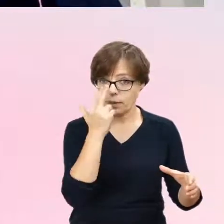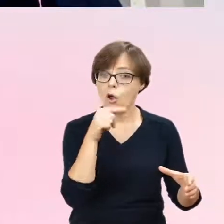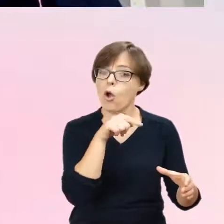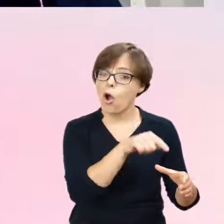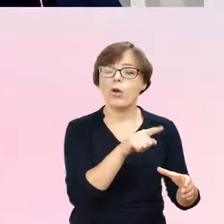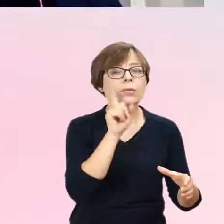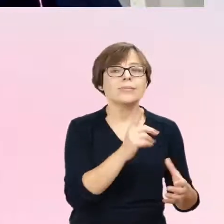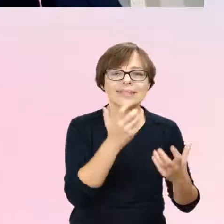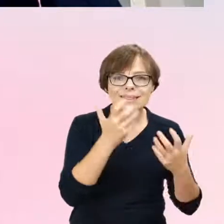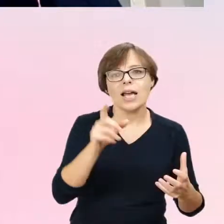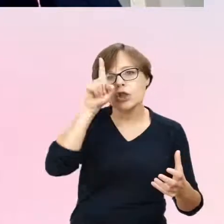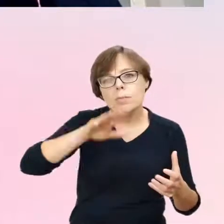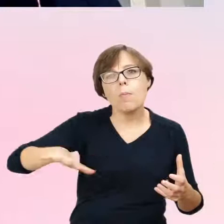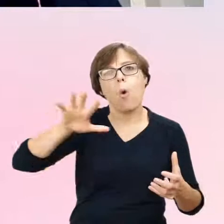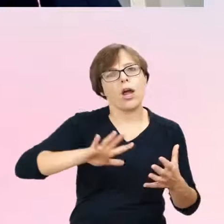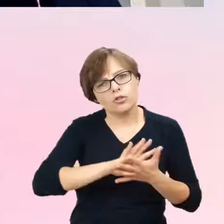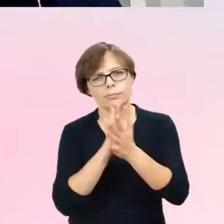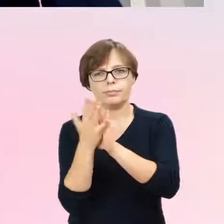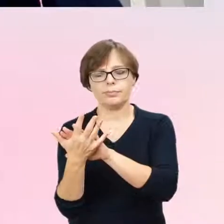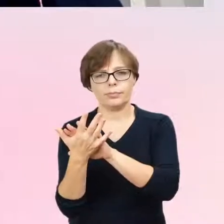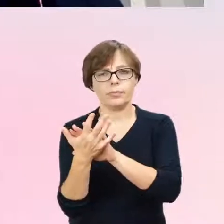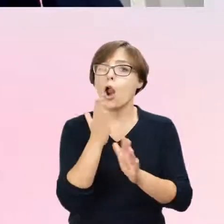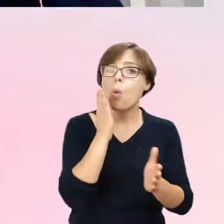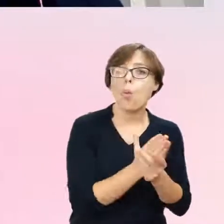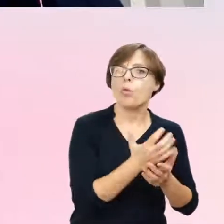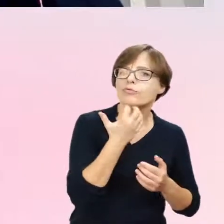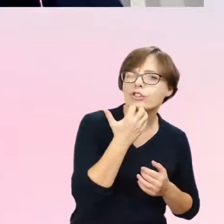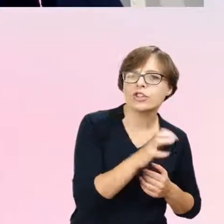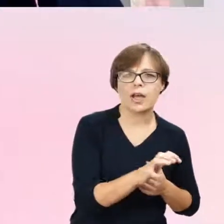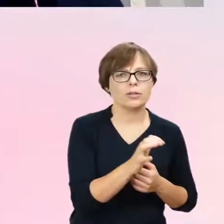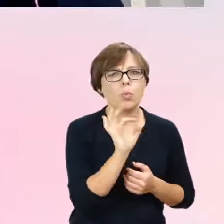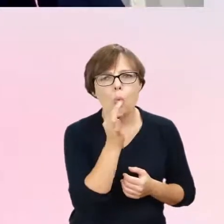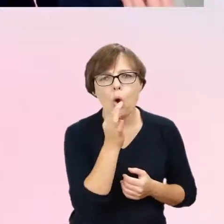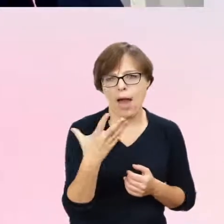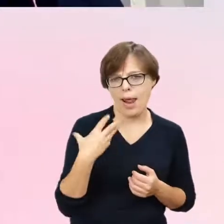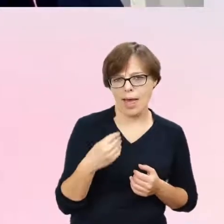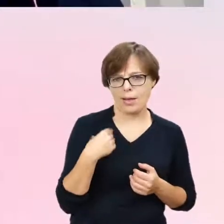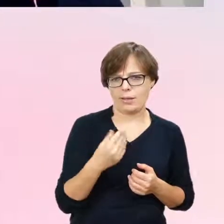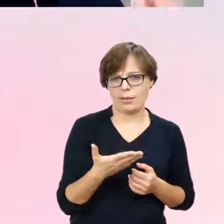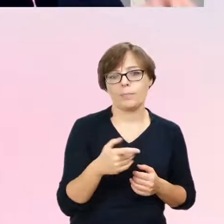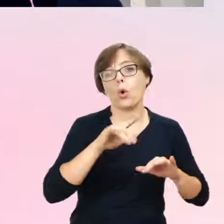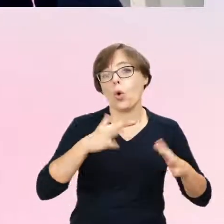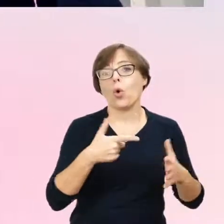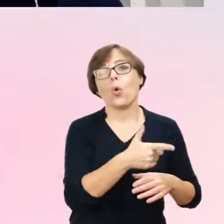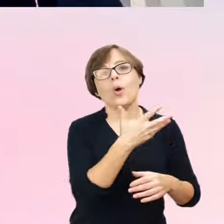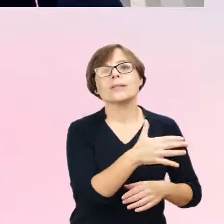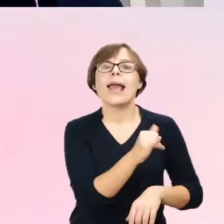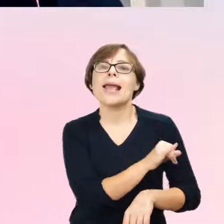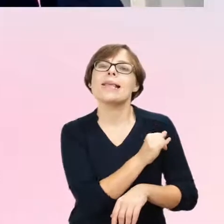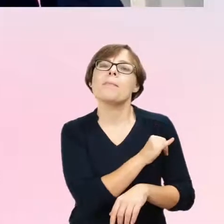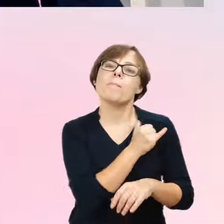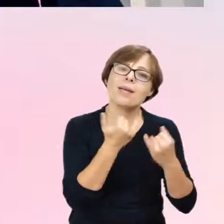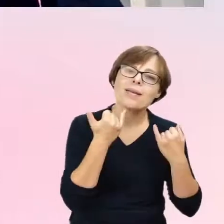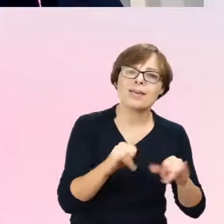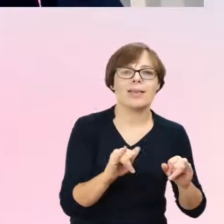tranzycji społecznej we wczesnym dzieciństwie. Czyli to są dzieci, które chcą używać imienia jakiegoś preferowanego,